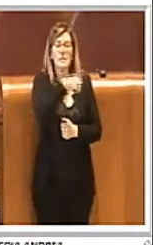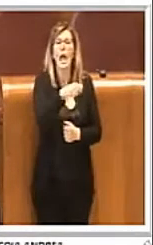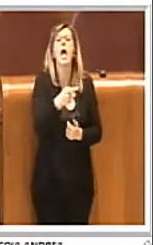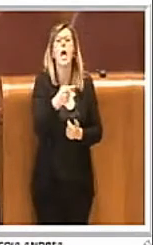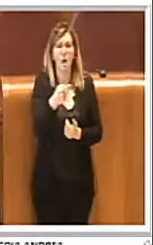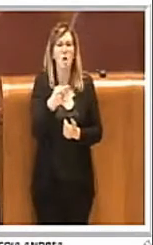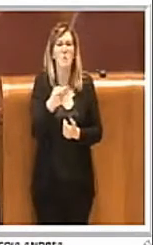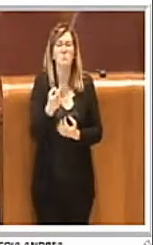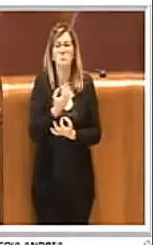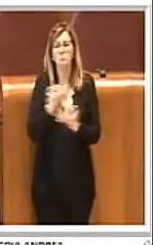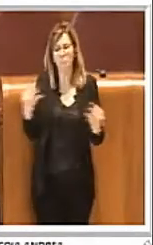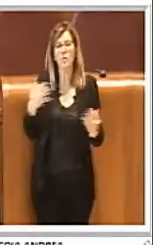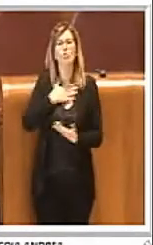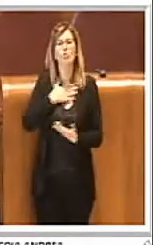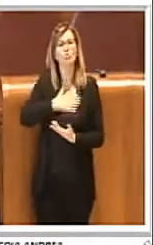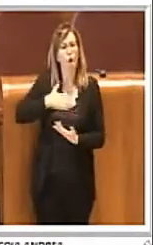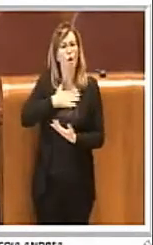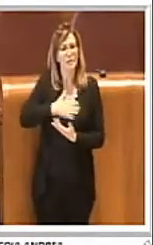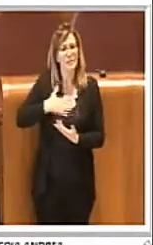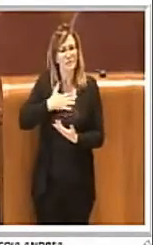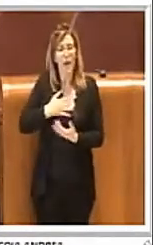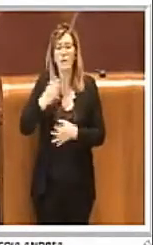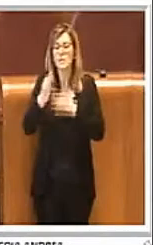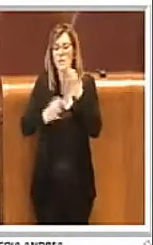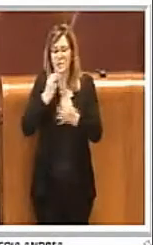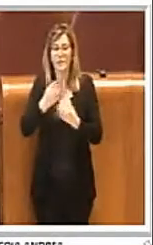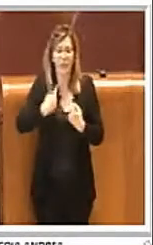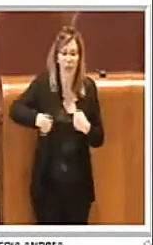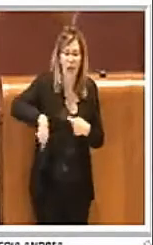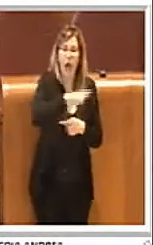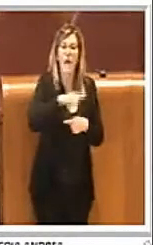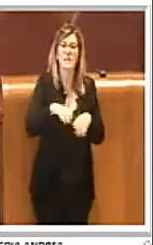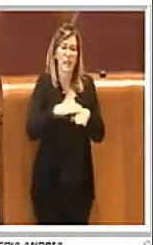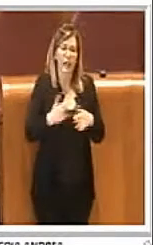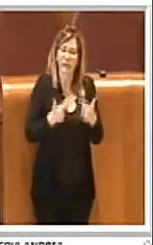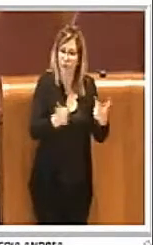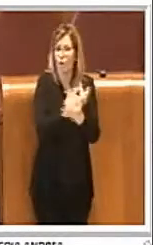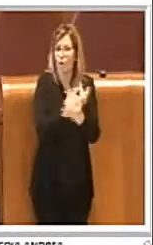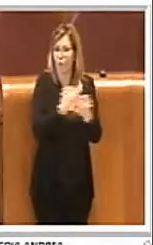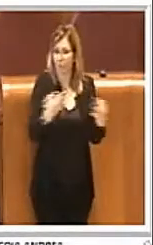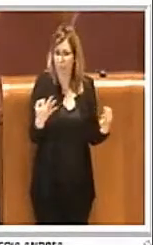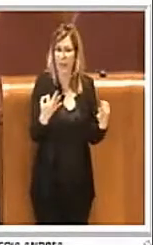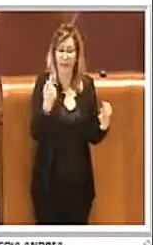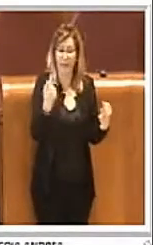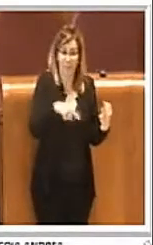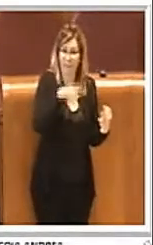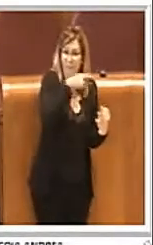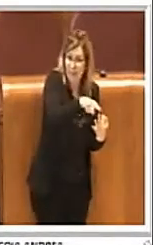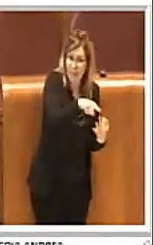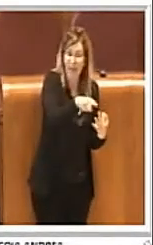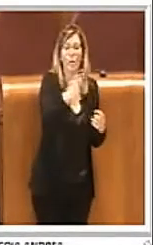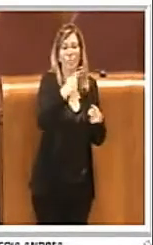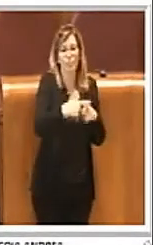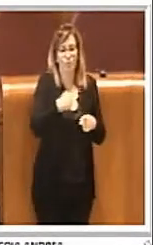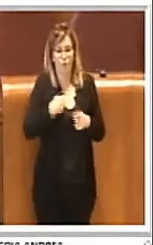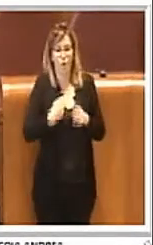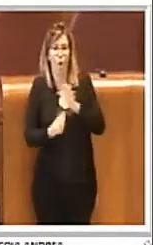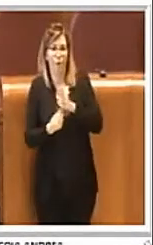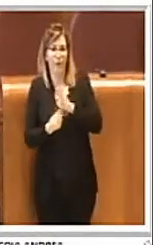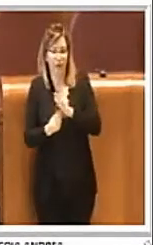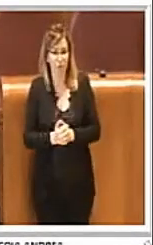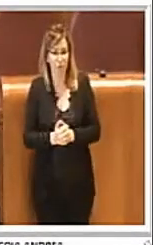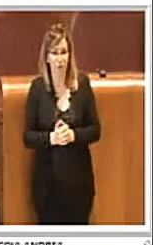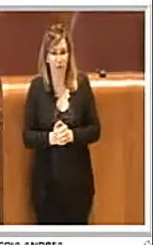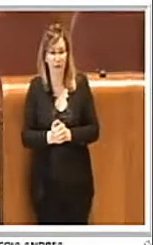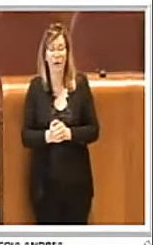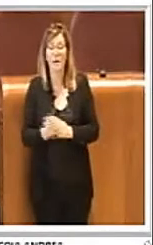vorrà dire che il fornitore avrà fatto un ottimo servizio per Roma Capitale e per l'operatore. Quindi chiediamo anche cosa